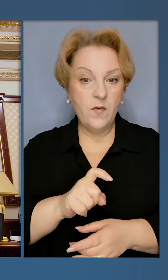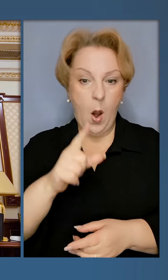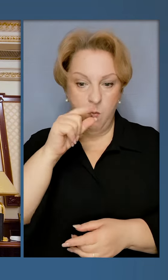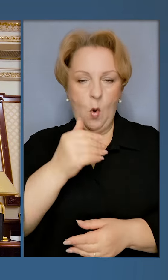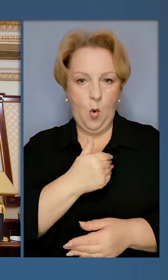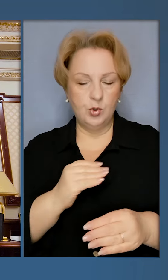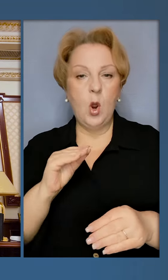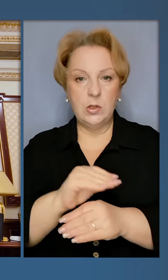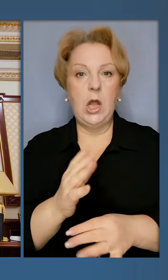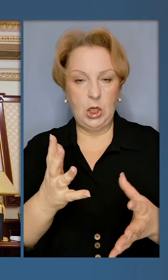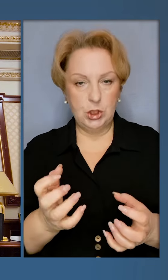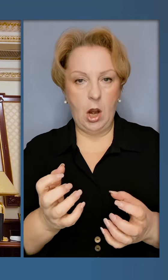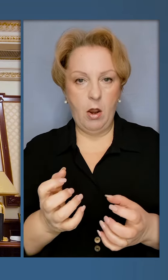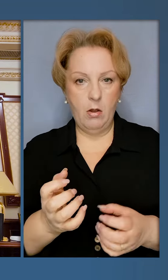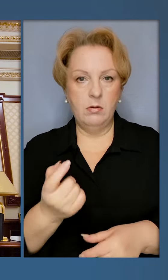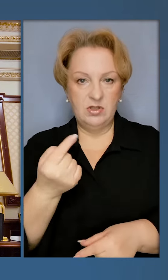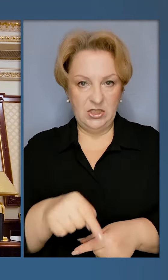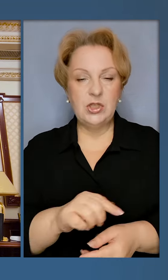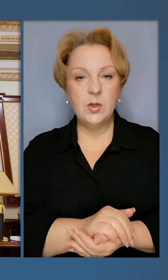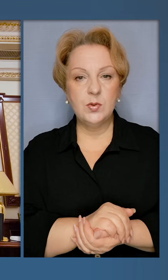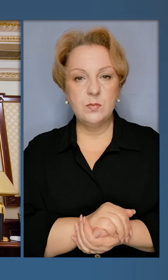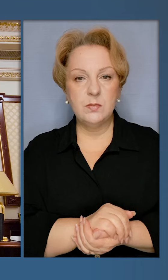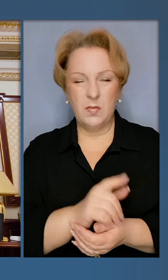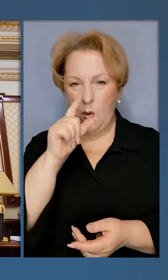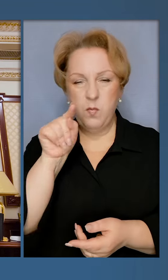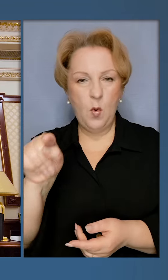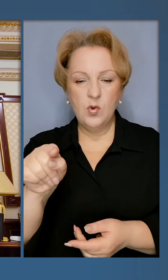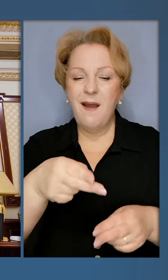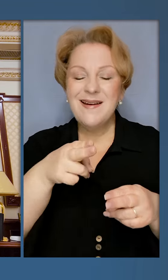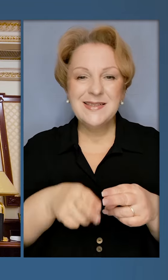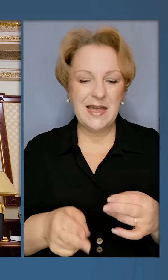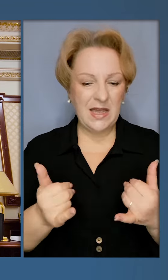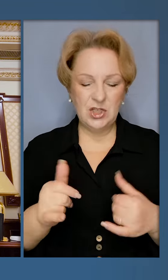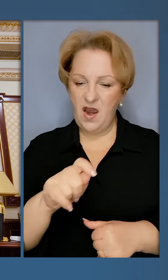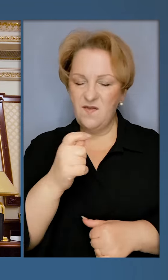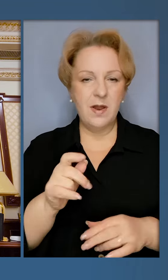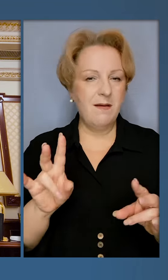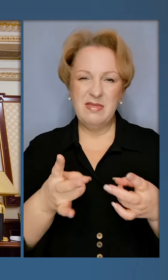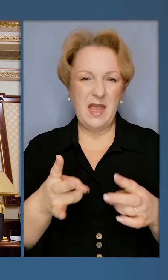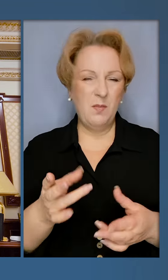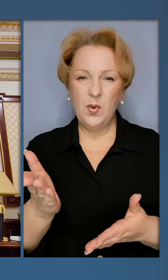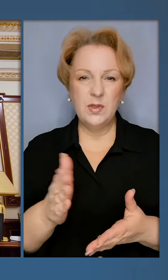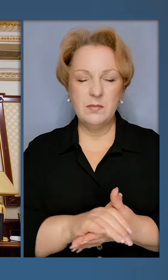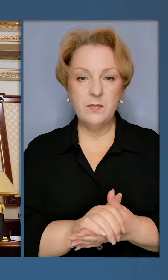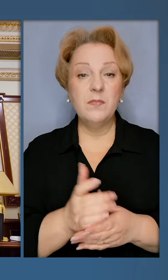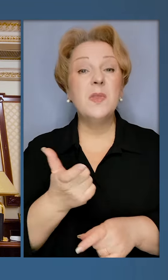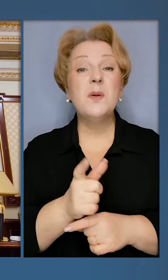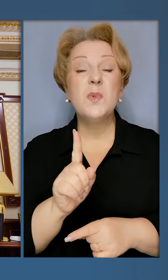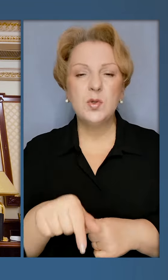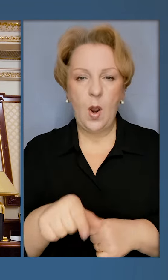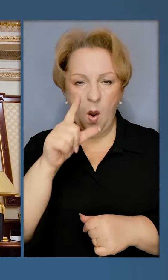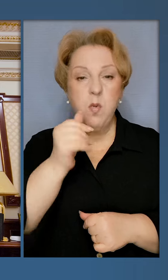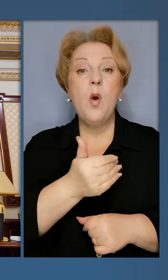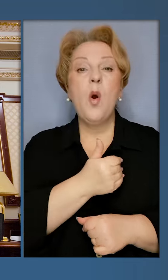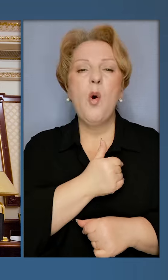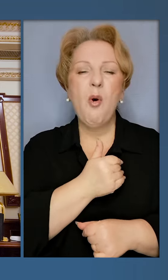Путін, очевидно, хоче додати ще тисяч. Йому закінчення цієї війни не потрібне. Більше того,